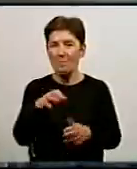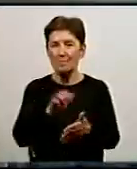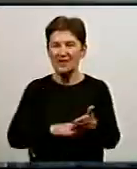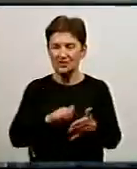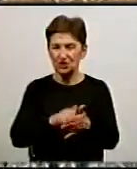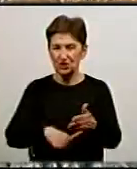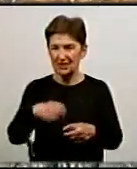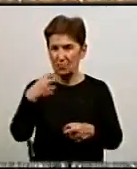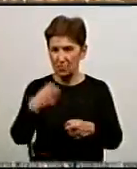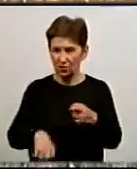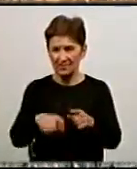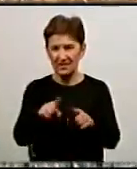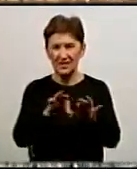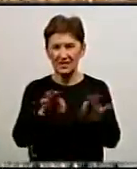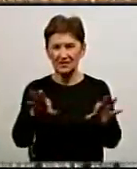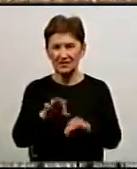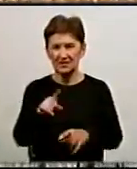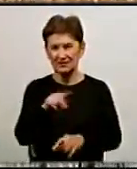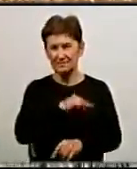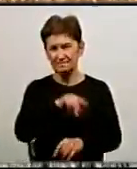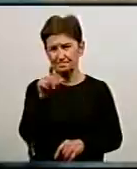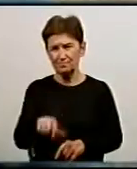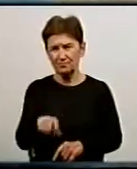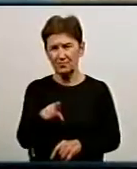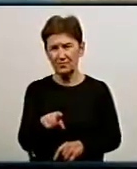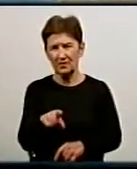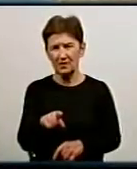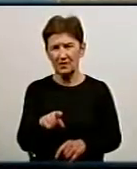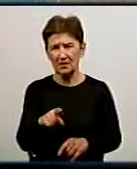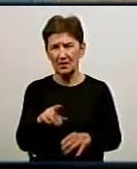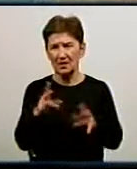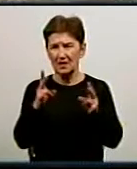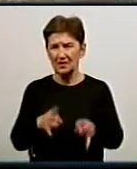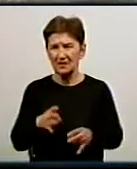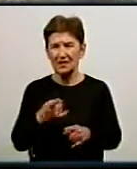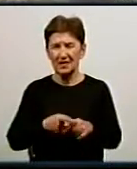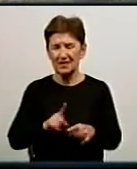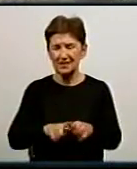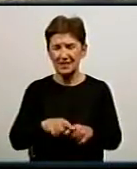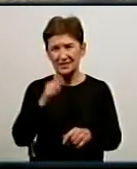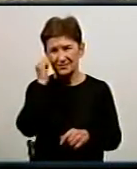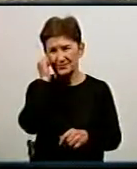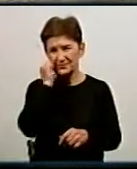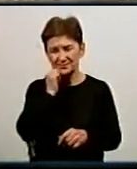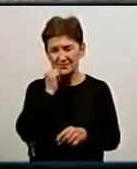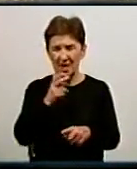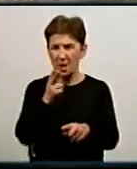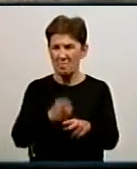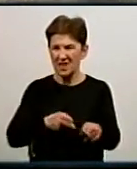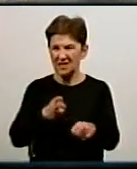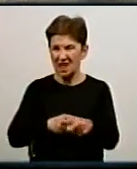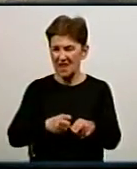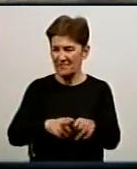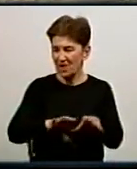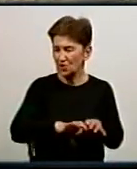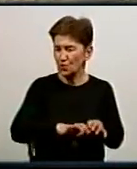розповідає виконроб Кропивницького водоканалу Віктор Тарасенко. Сталося металу, скоріше всього. Зношеність металевої труби, сварочні